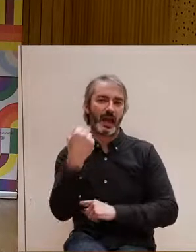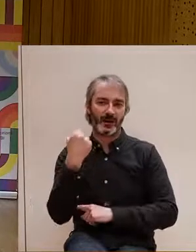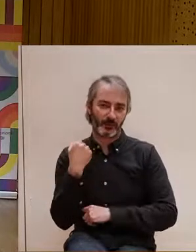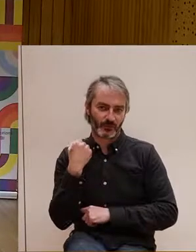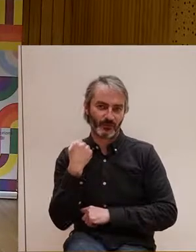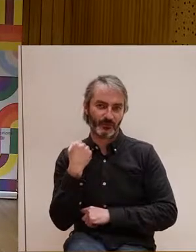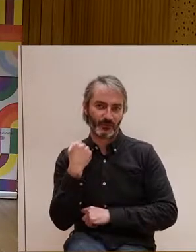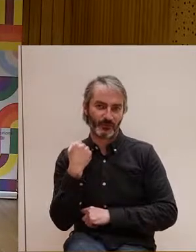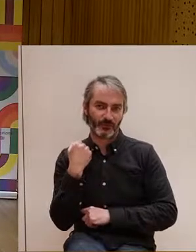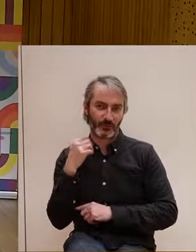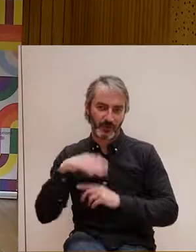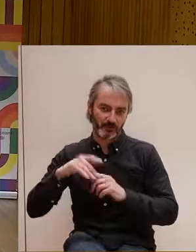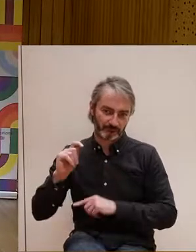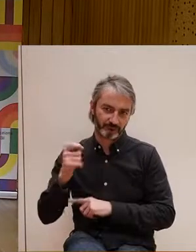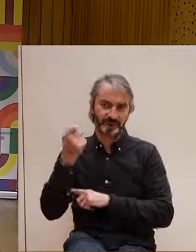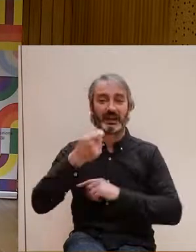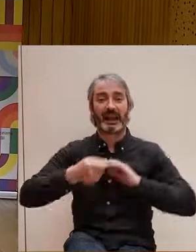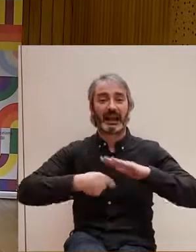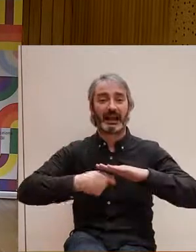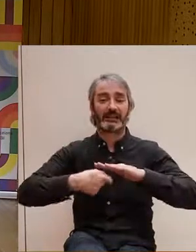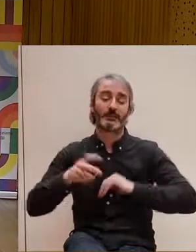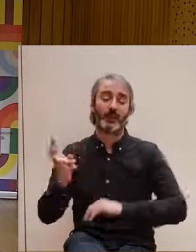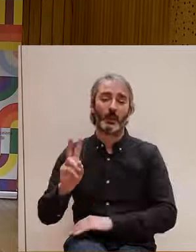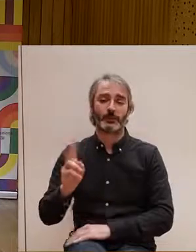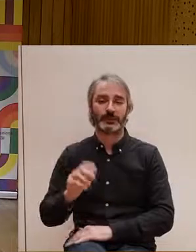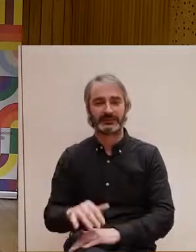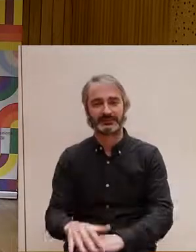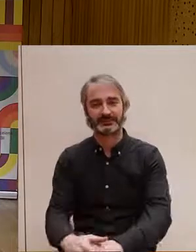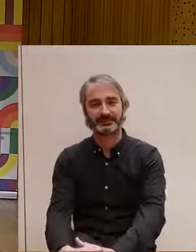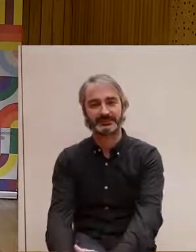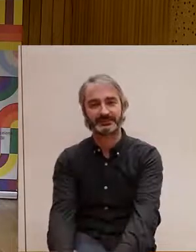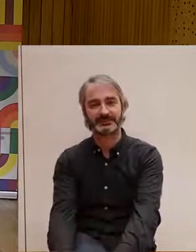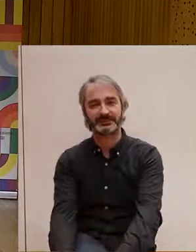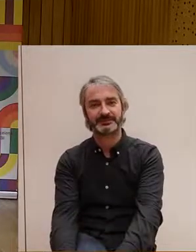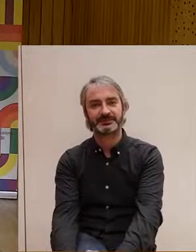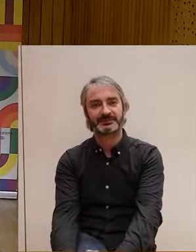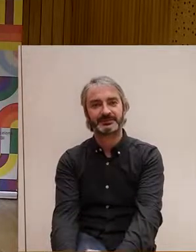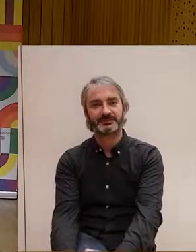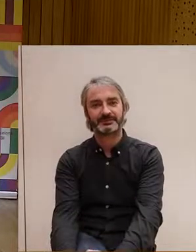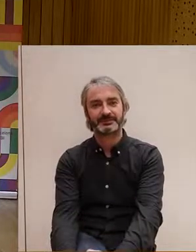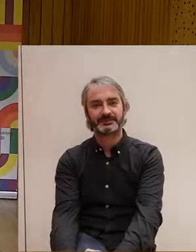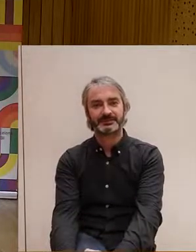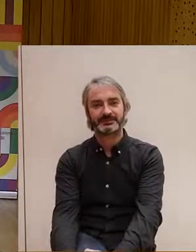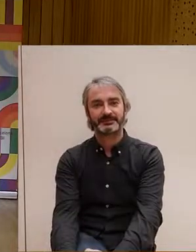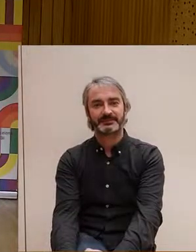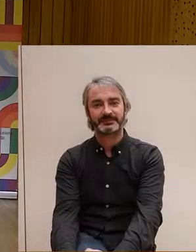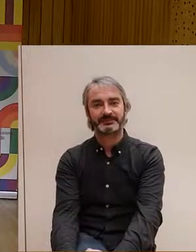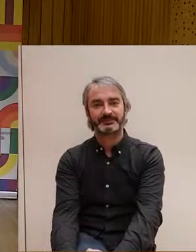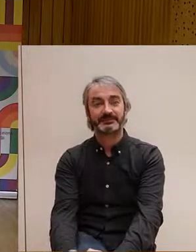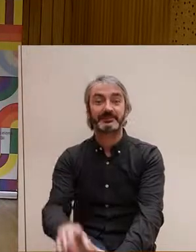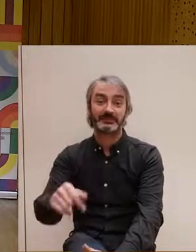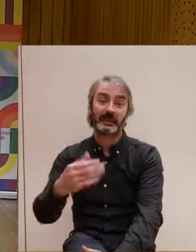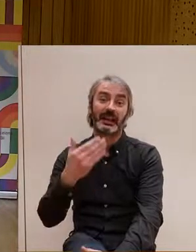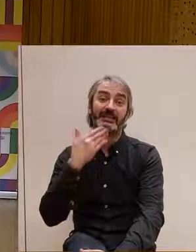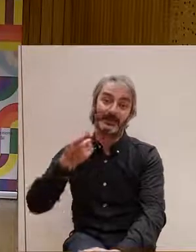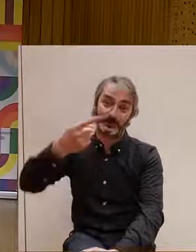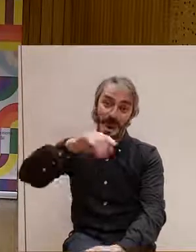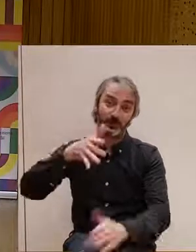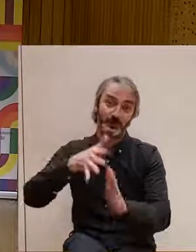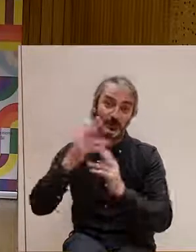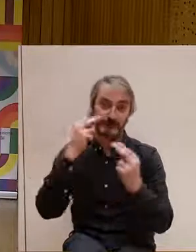a voluptes. I a vosaltres per estar-nos escoltant.